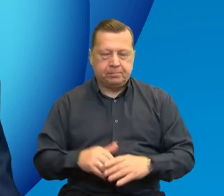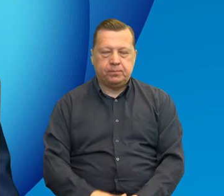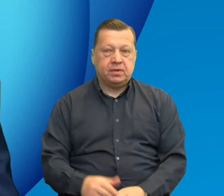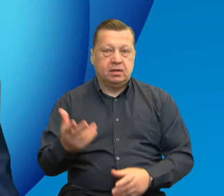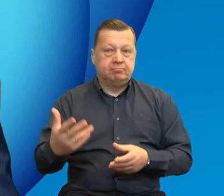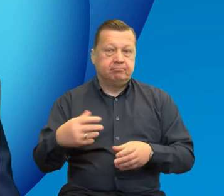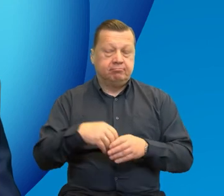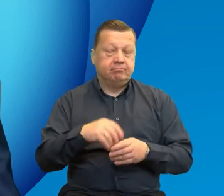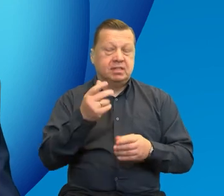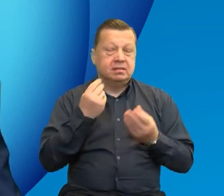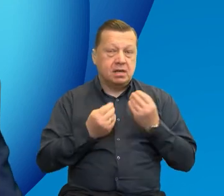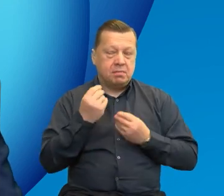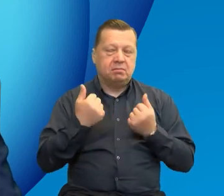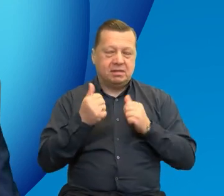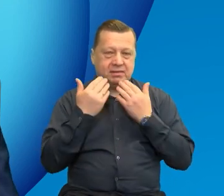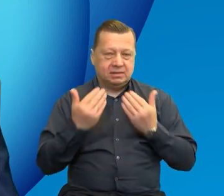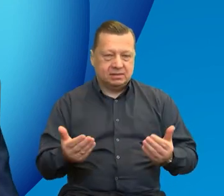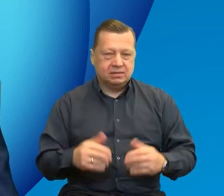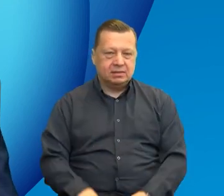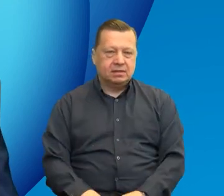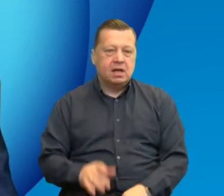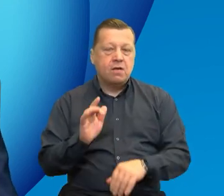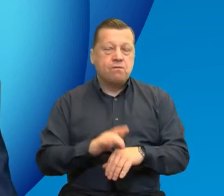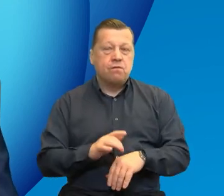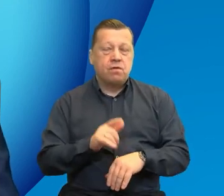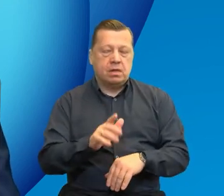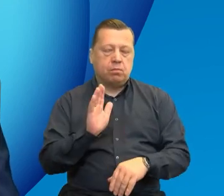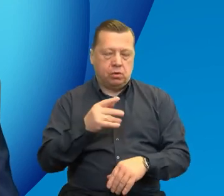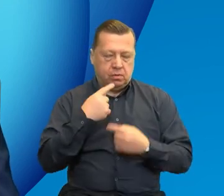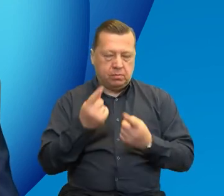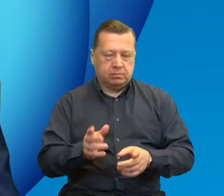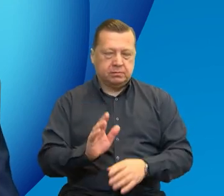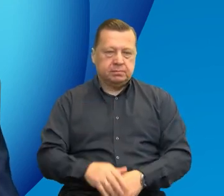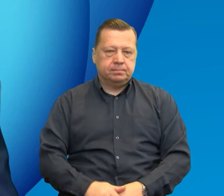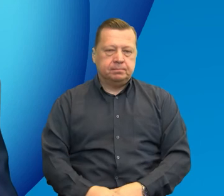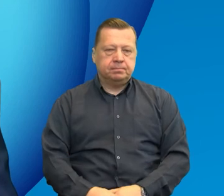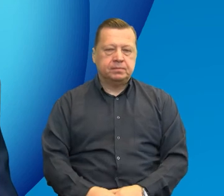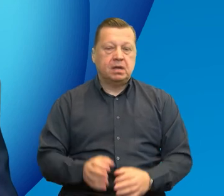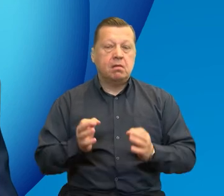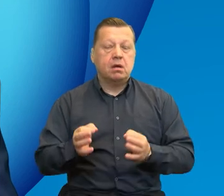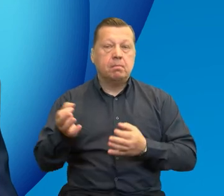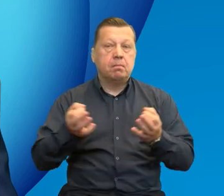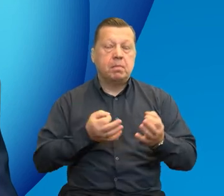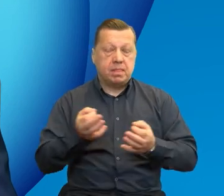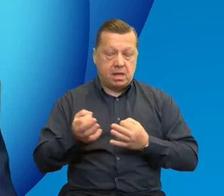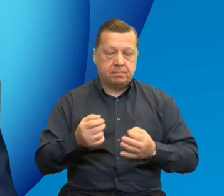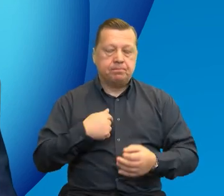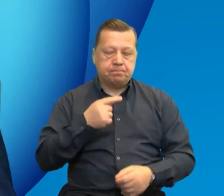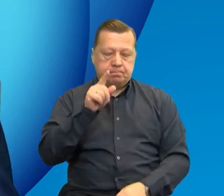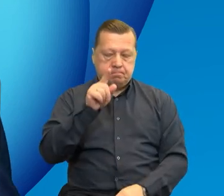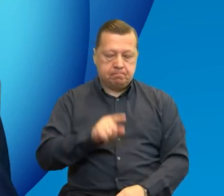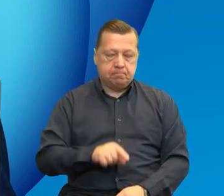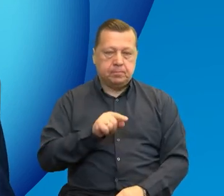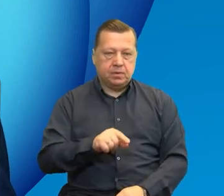oczywiście udział w naszej zabawie. Do wyników za chwilę jeszcze wrócimy. Teraz pytania. Pierwsze pytanie,